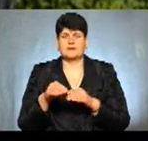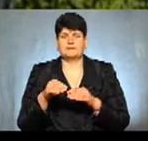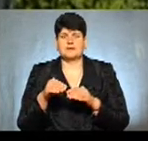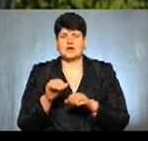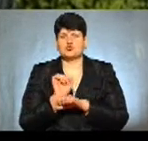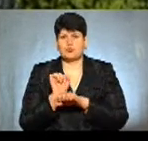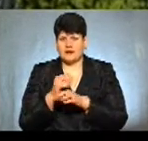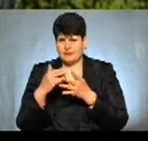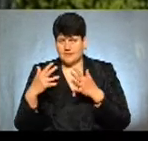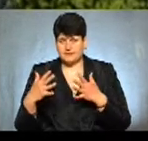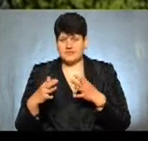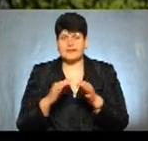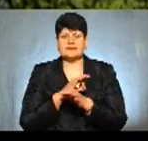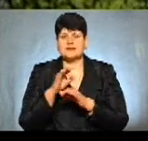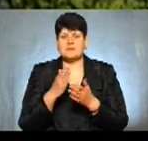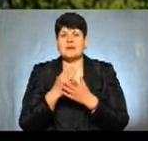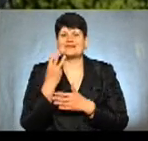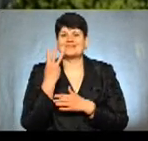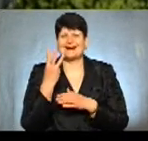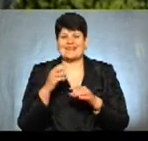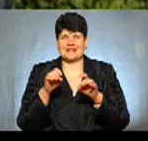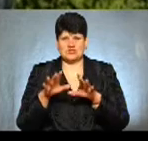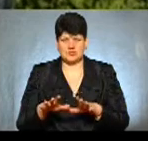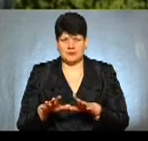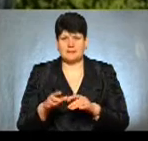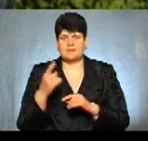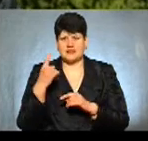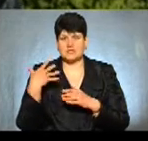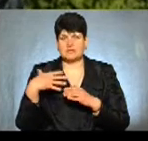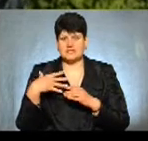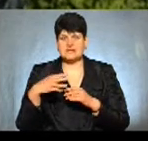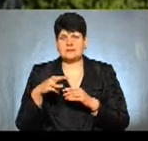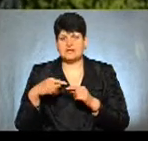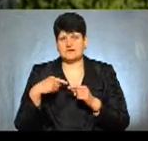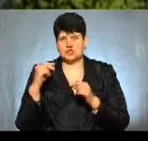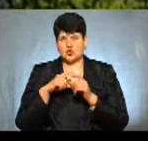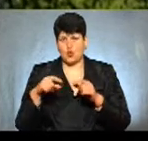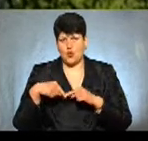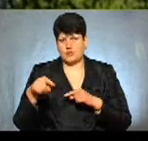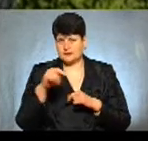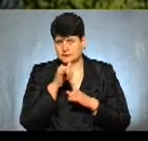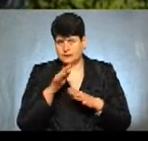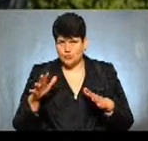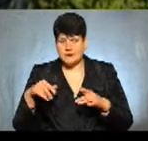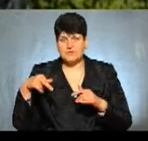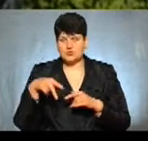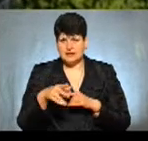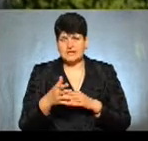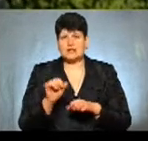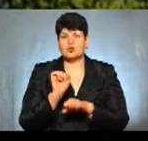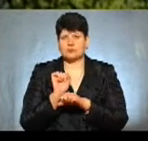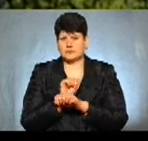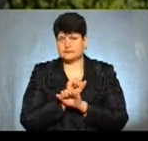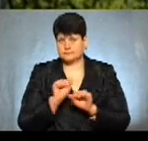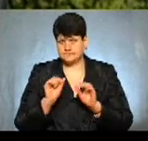Схема має три основних рішення фундаментальних. По-перше, 50 метрів від школи не можна ставити, по-друге, на пішохідних тротуарах, по-третє, на зупинках громадського